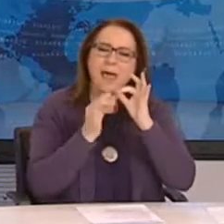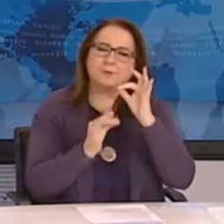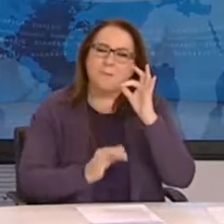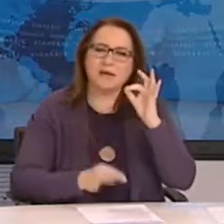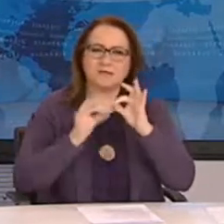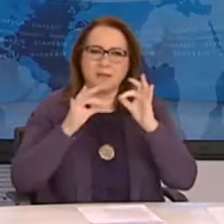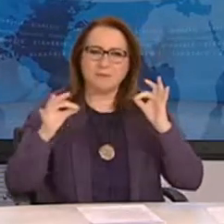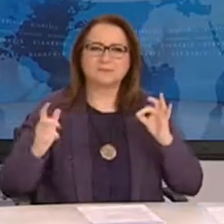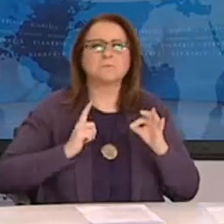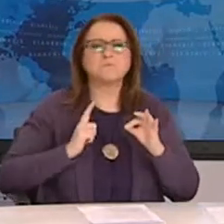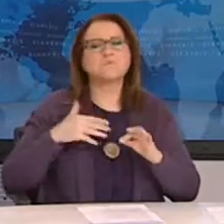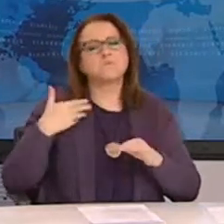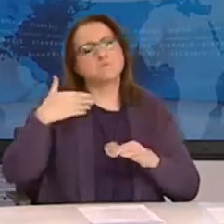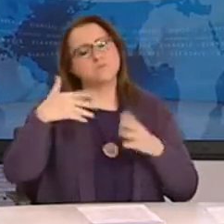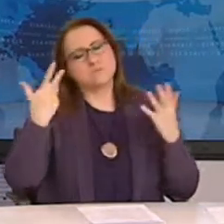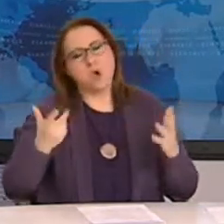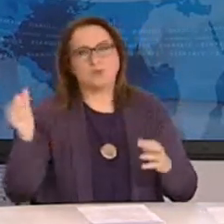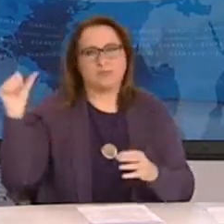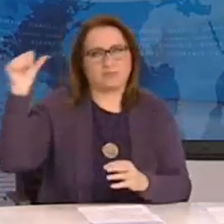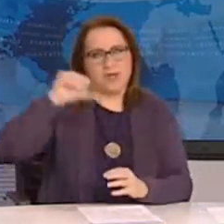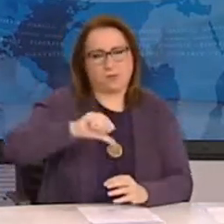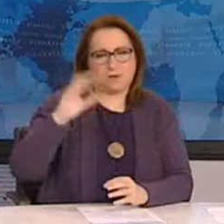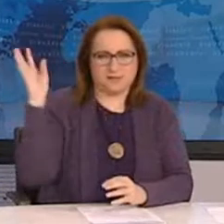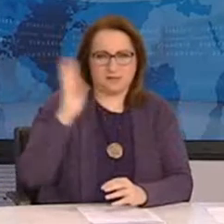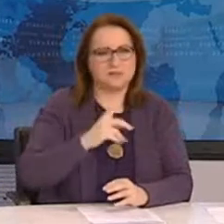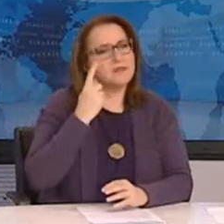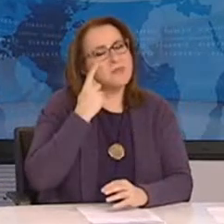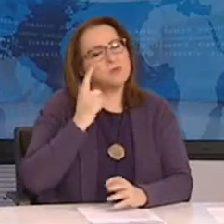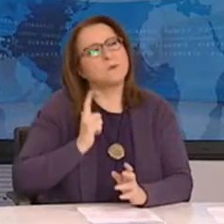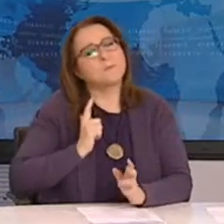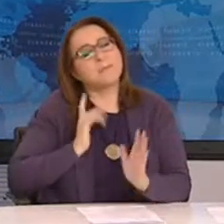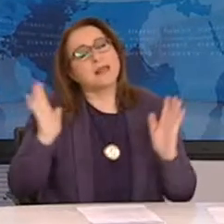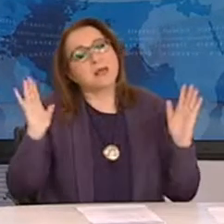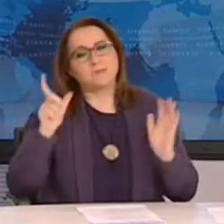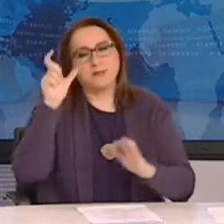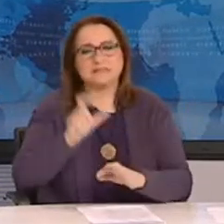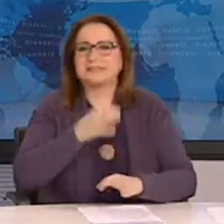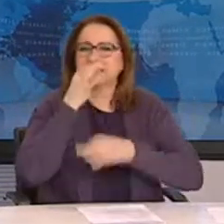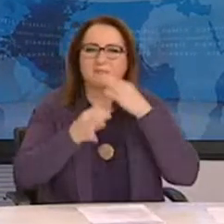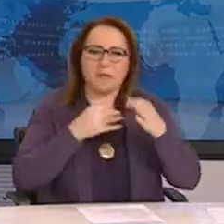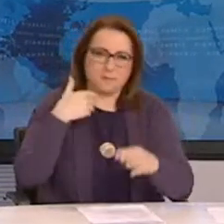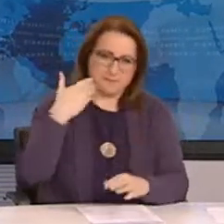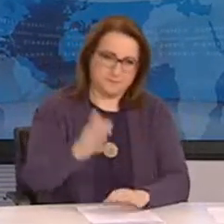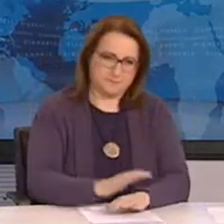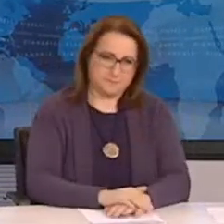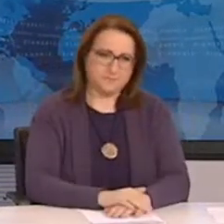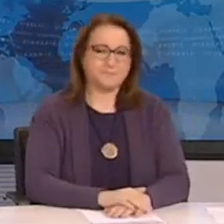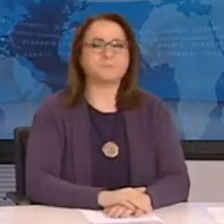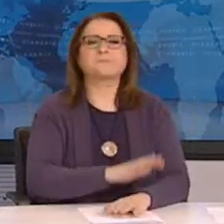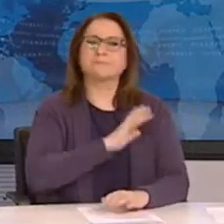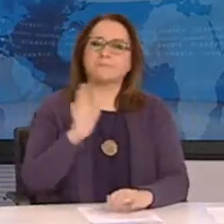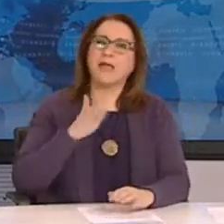θα επιστρέψουν οι θεσμοί στην Αθήνα και μένει να περιμένουμε τη συνέδειξη που... Να σε ευχαριστήσουμε για αυτές τις πρώτες